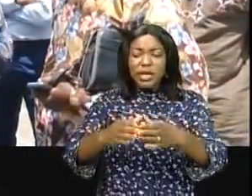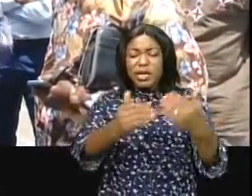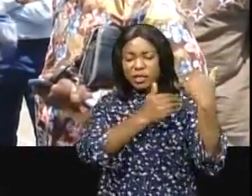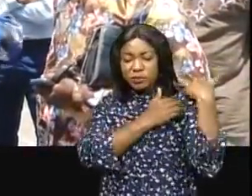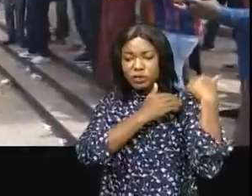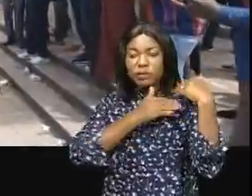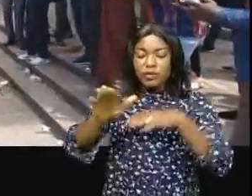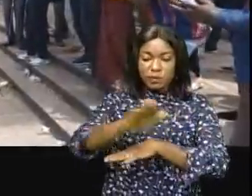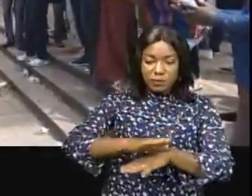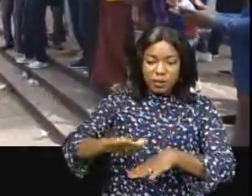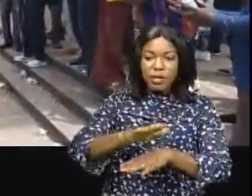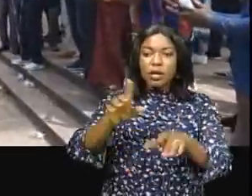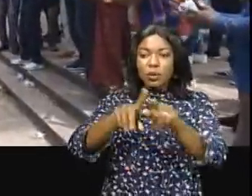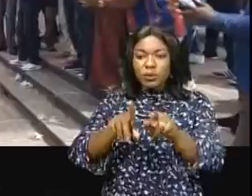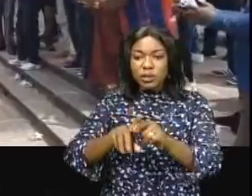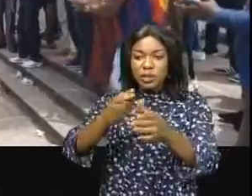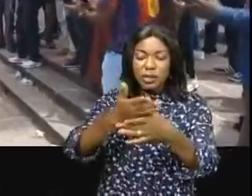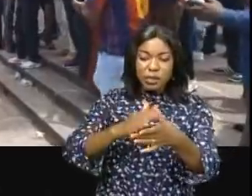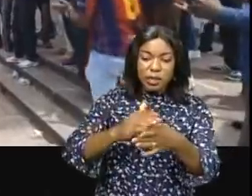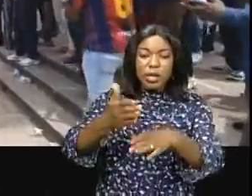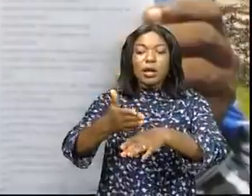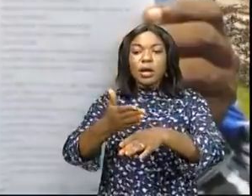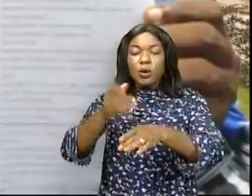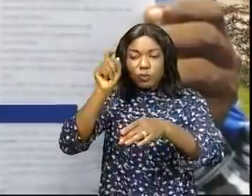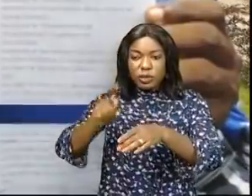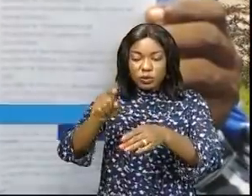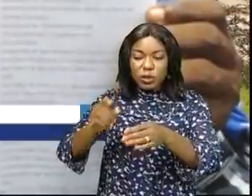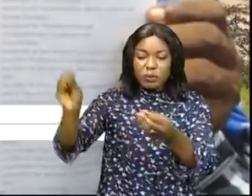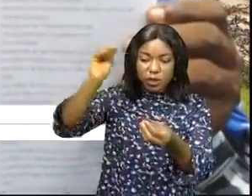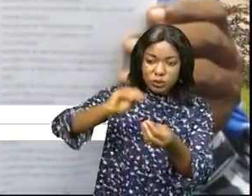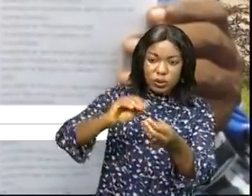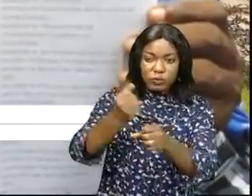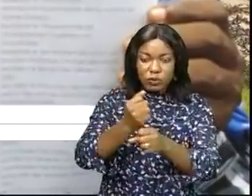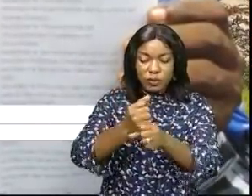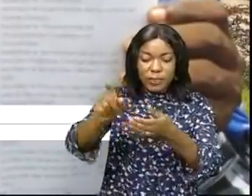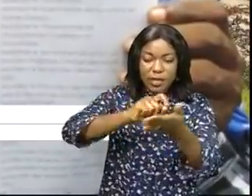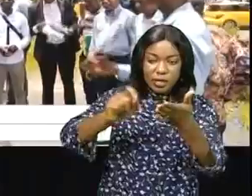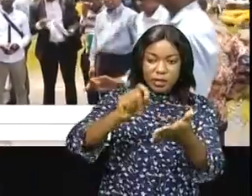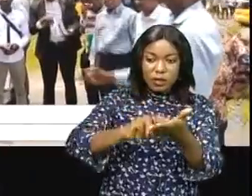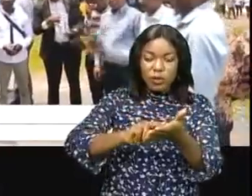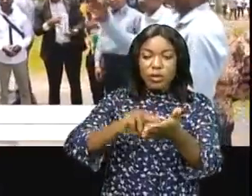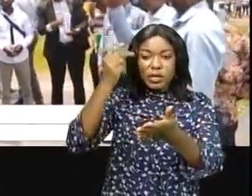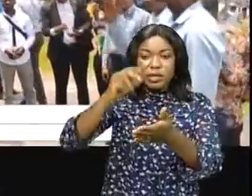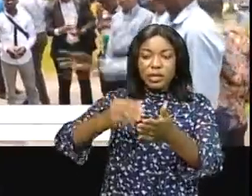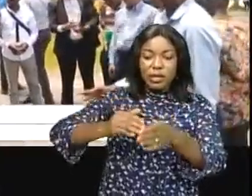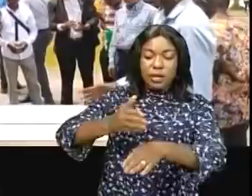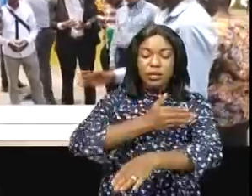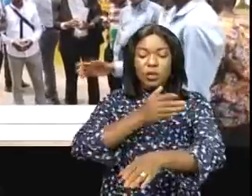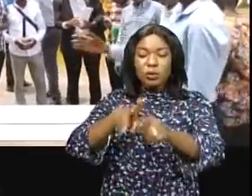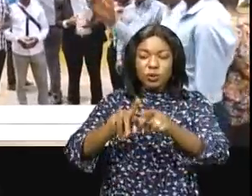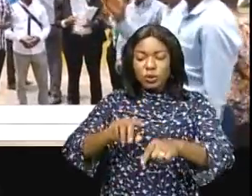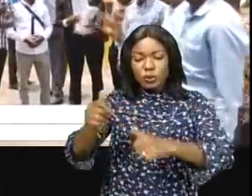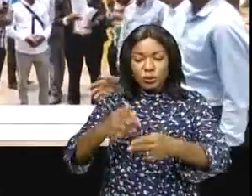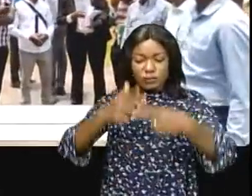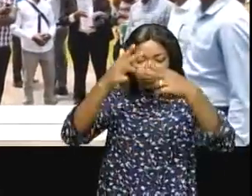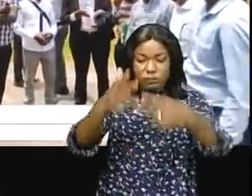revendications alignées sont, entre autres, l'augmentation du taux barémique, la correction des grades des cadres et agents, la mécanisation des